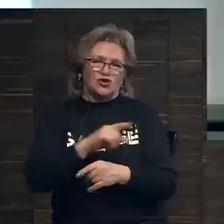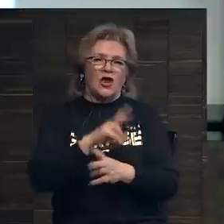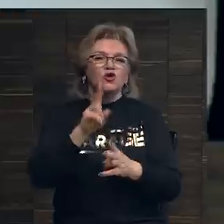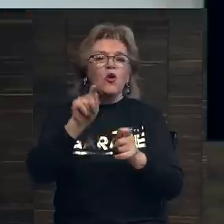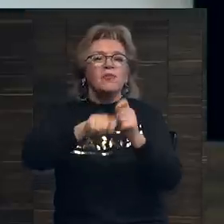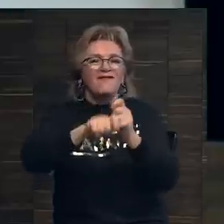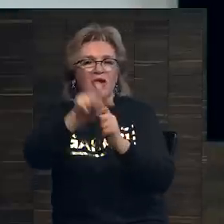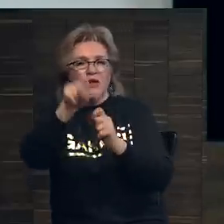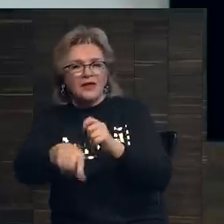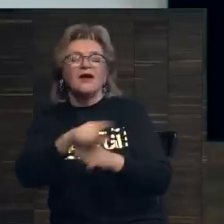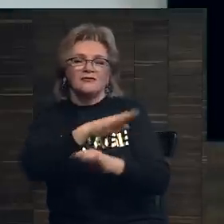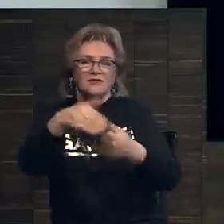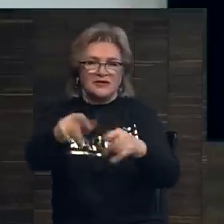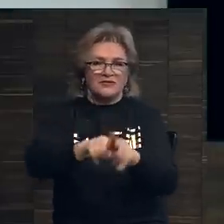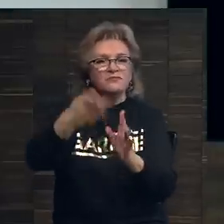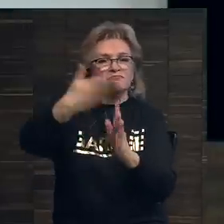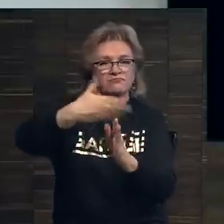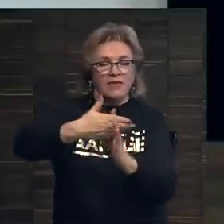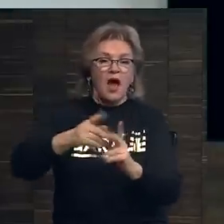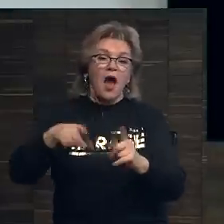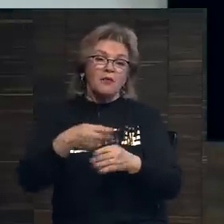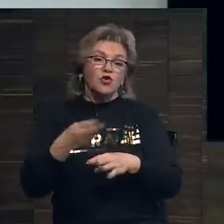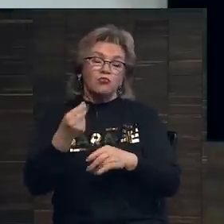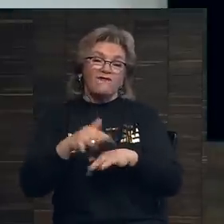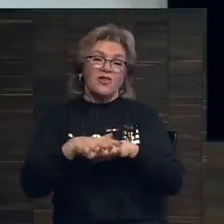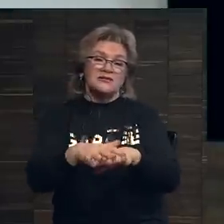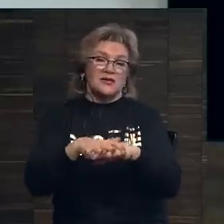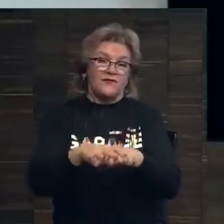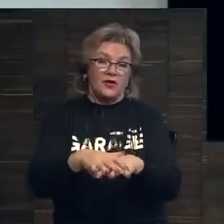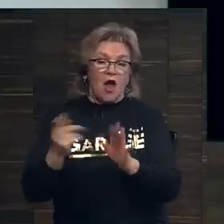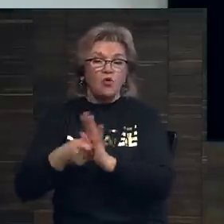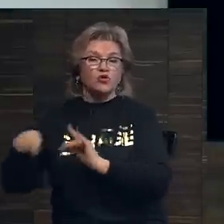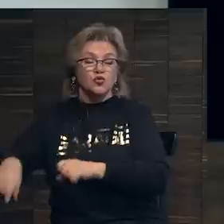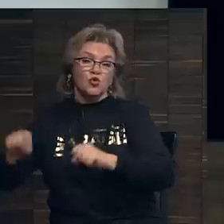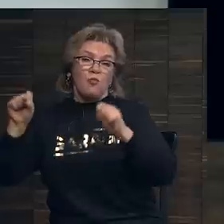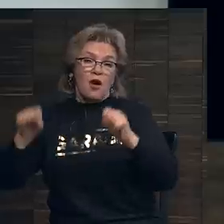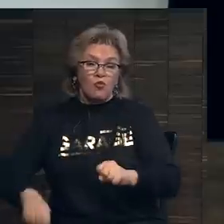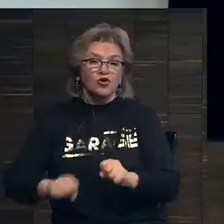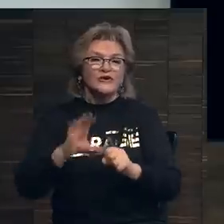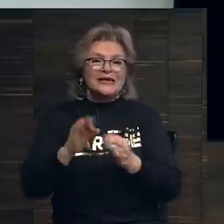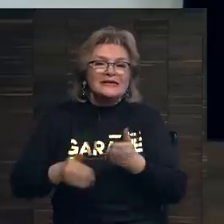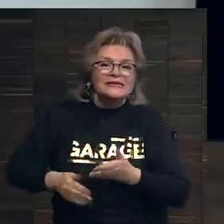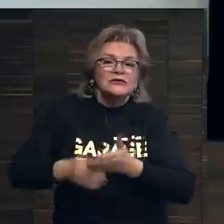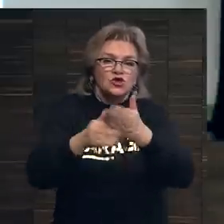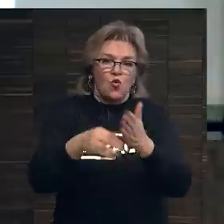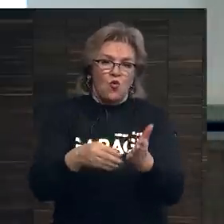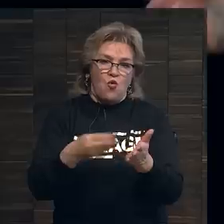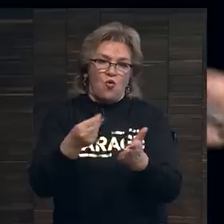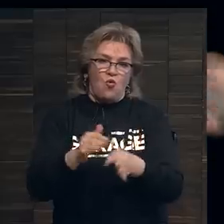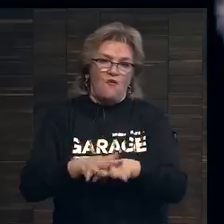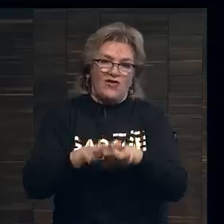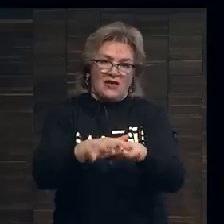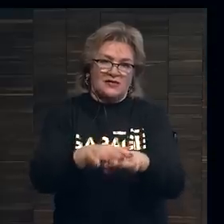предоставляется. Далее, собственно, финансирование. аукционный дом может софинансировать покупателя,